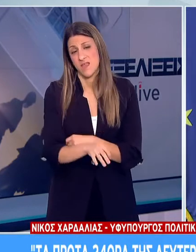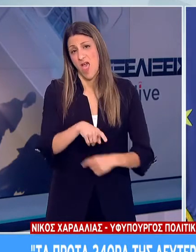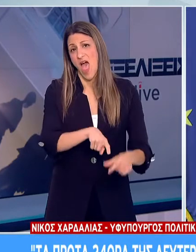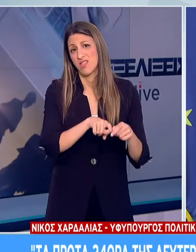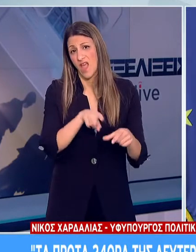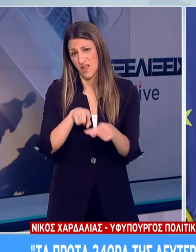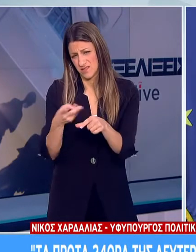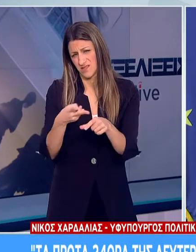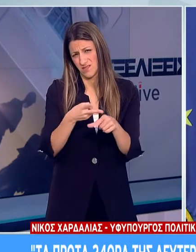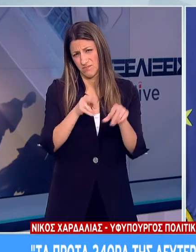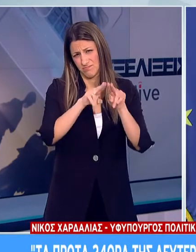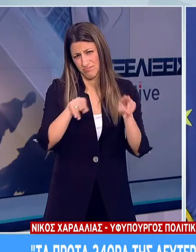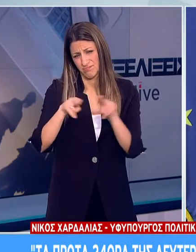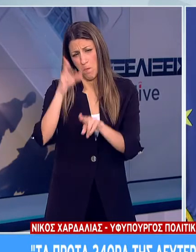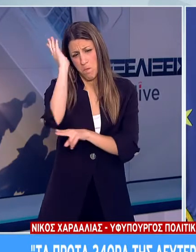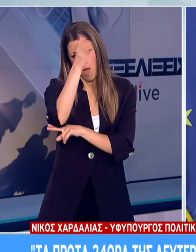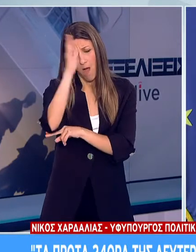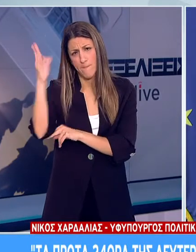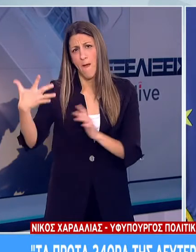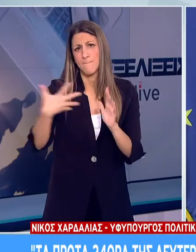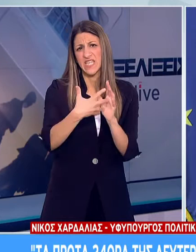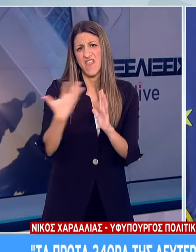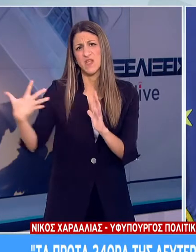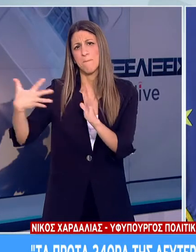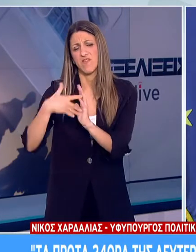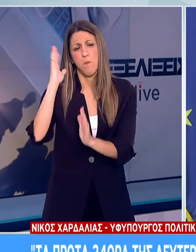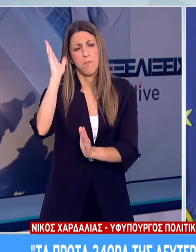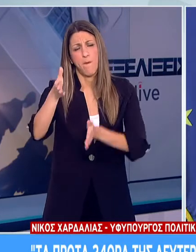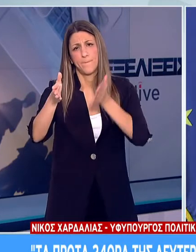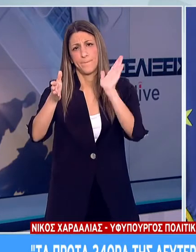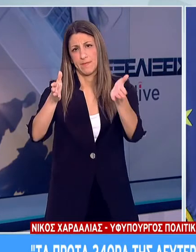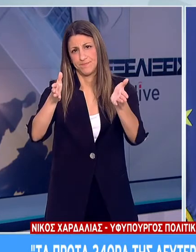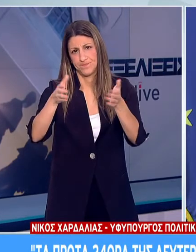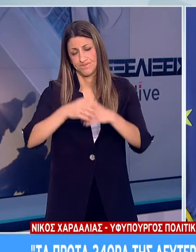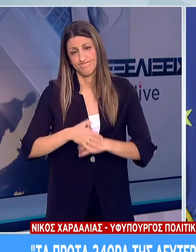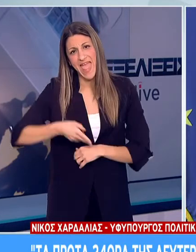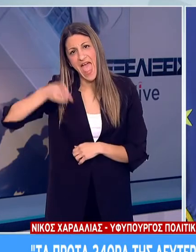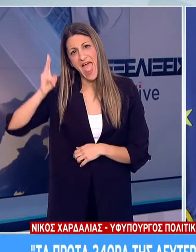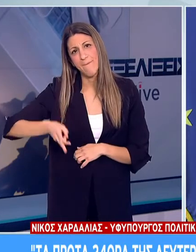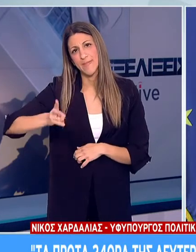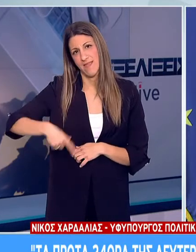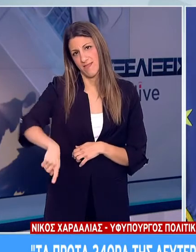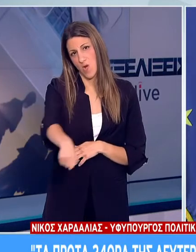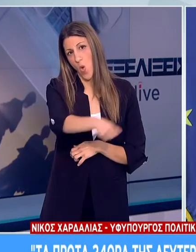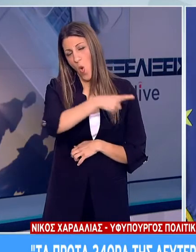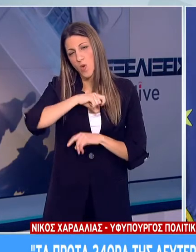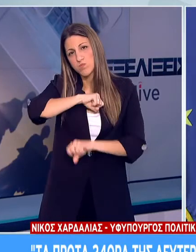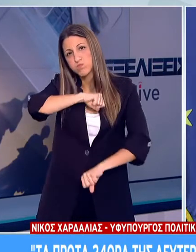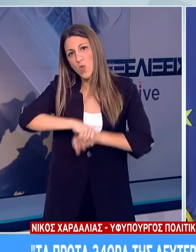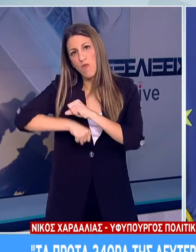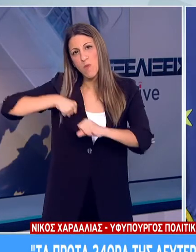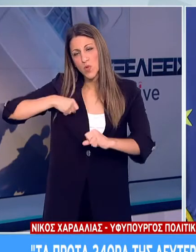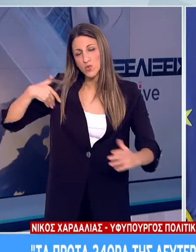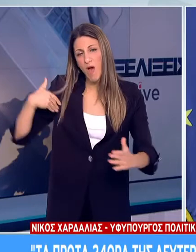προβλεπόμενο διοικητικό πρόστιμο των 5.000 ευρώ. Θέλω να επισημάνω ότι παρόμοια φαινόμενα θέτουν σε κίνδυνο την προσπάθεια όλων μας και αποτελούν πρόκληση